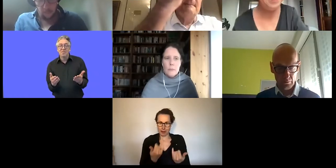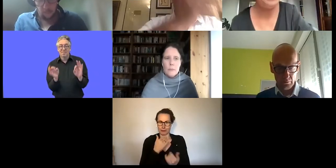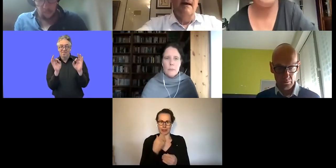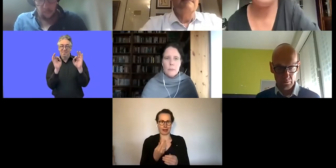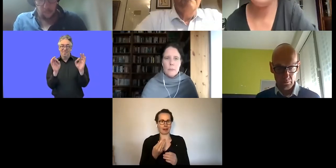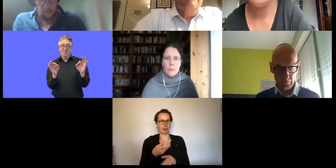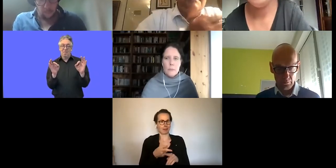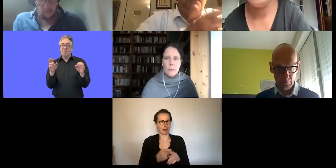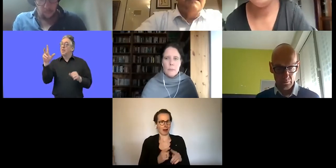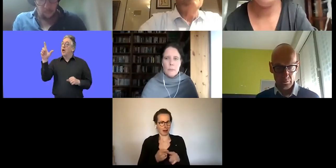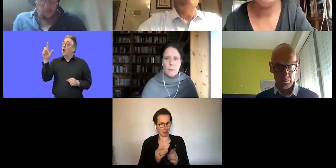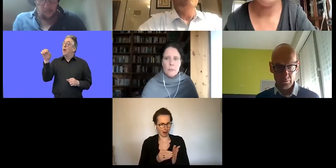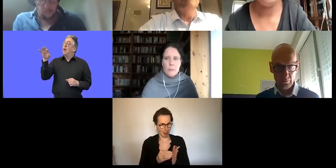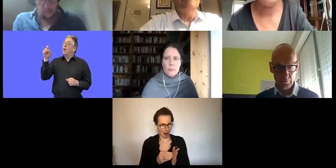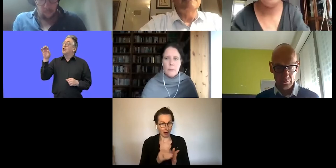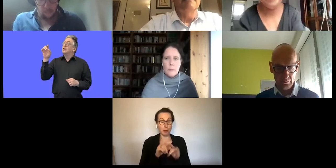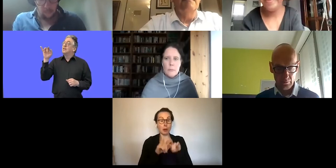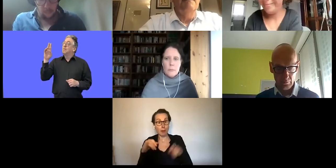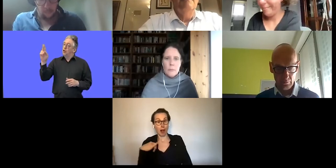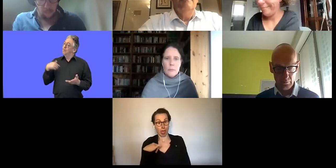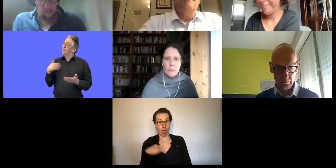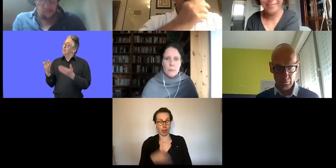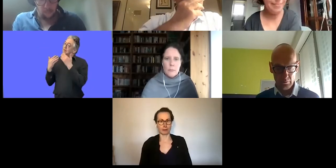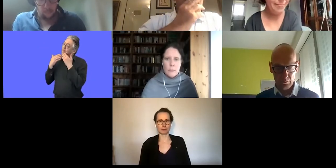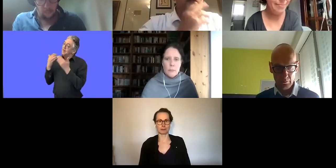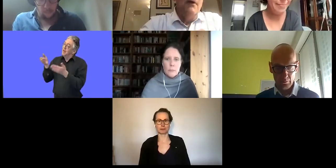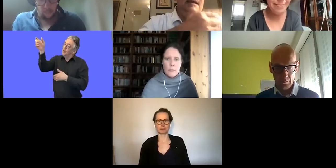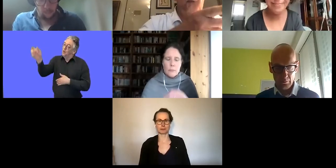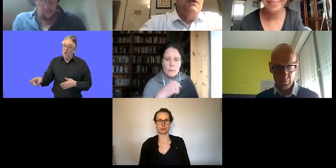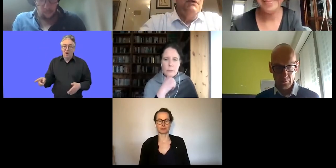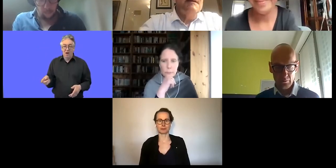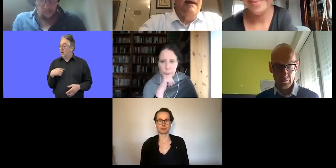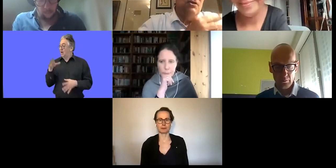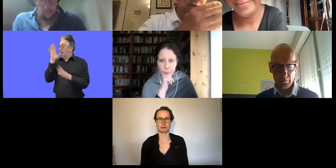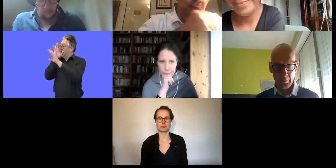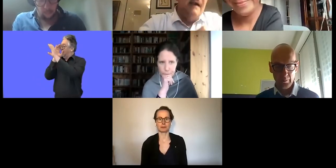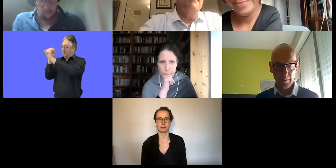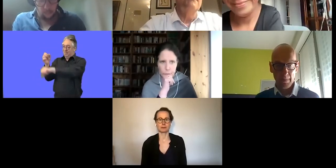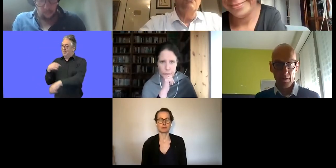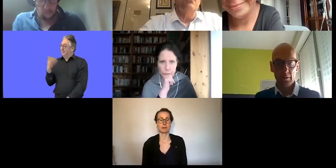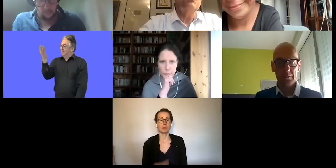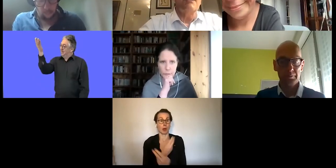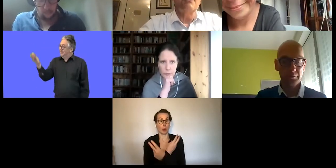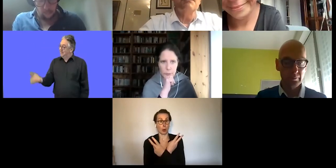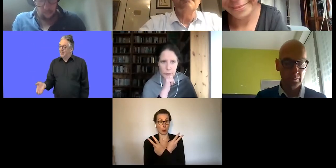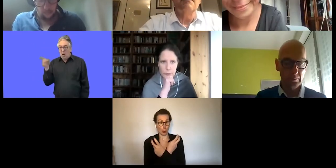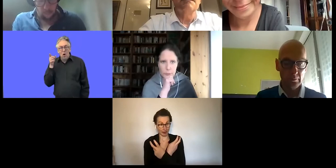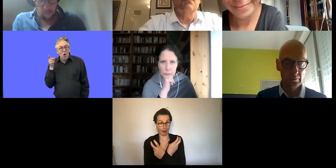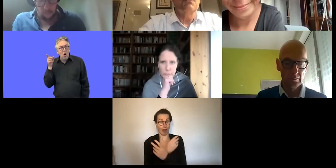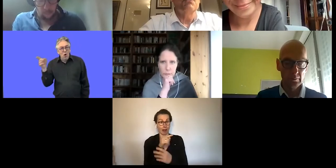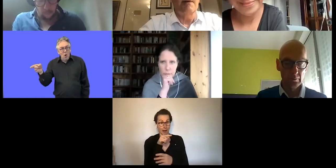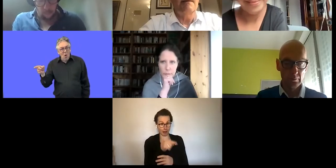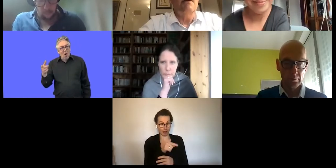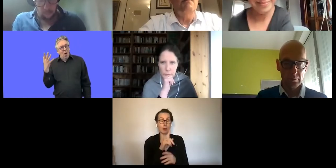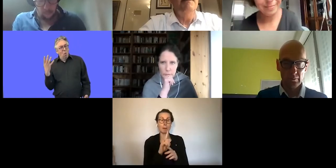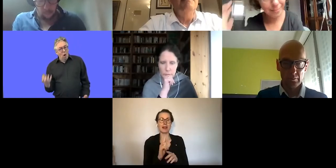ja, sich für dieses Thema interessieren. Ich möchte, bevor ich auf die österreichische und vor allem auf die österreichische Situation